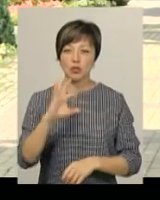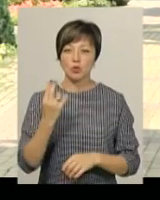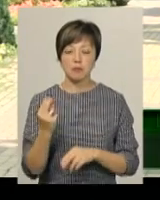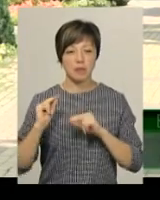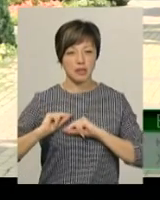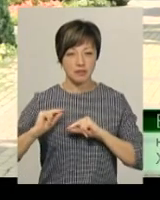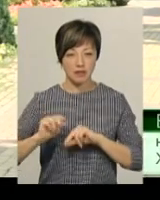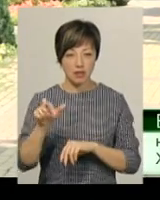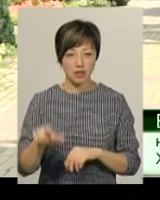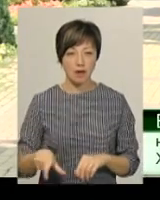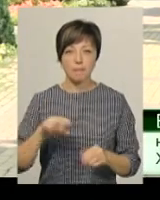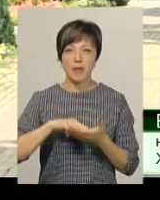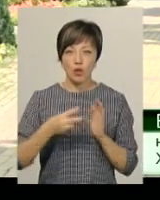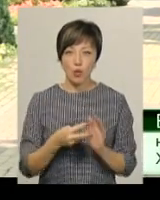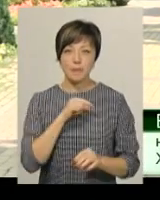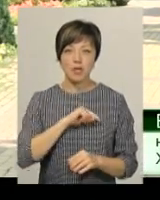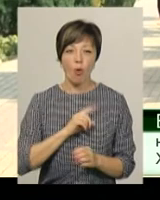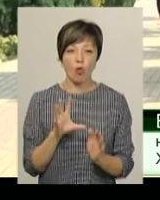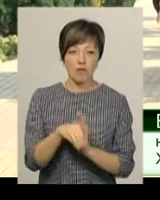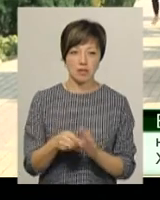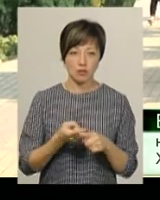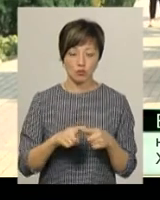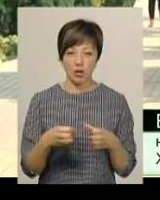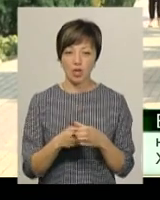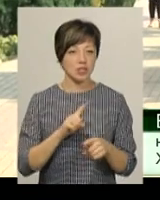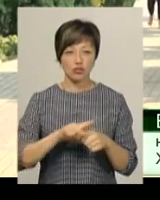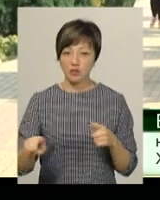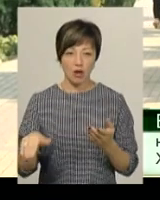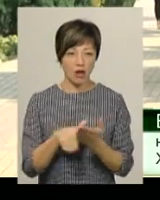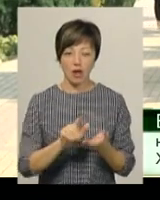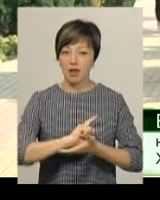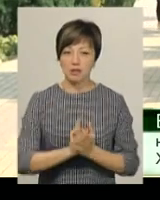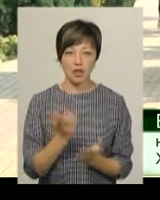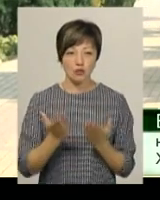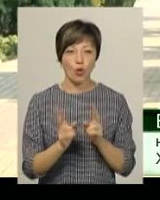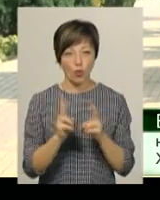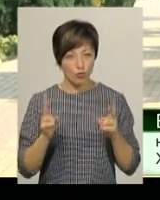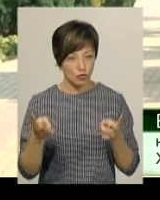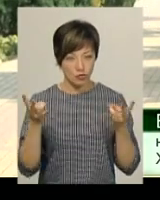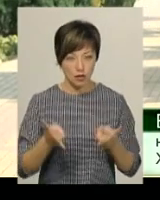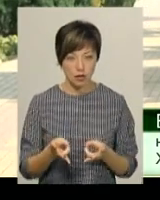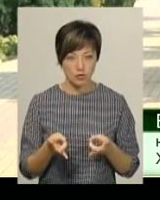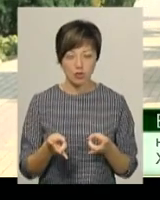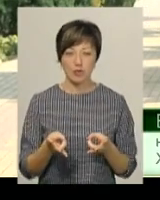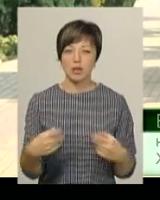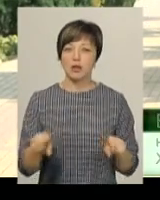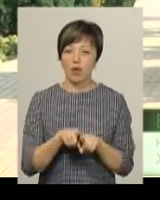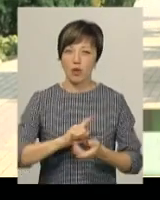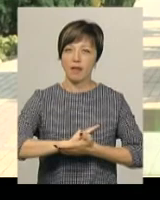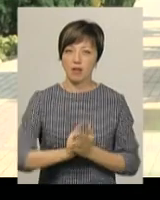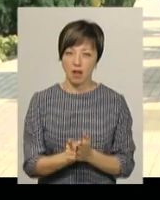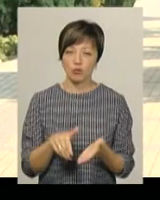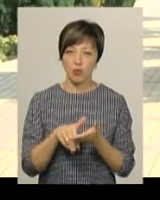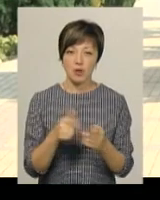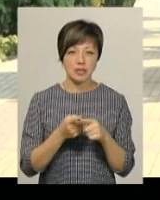працівник, плануємо ще психолога вести в цю бригаду. Це не швидка, не екстрена. Тобто, якщо комусь потребує такої невідкладної